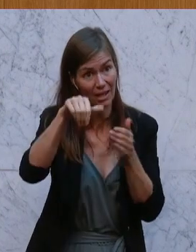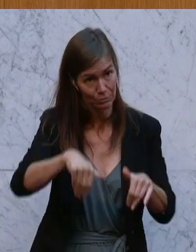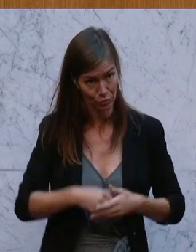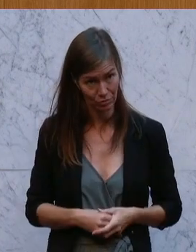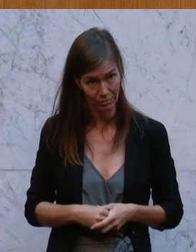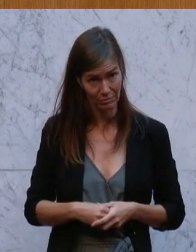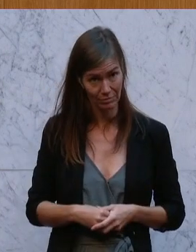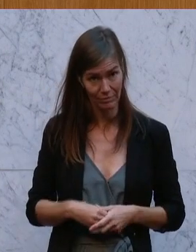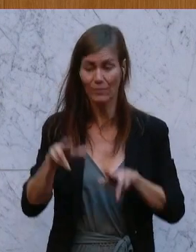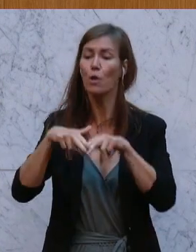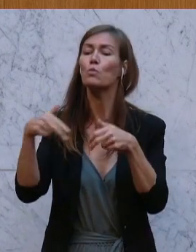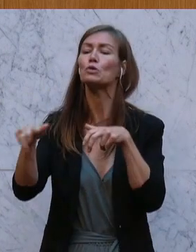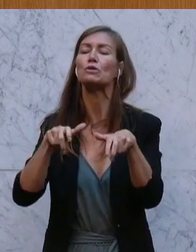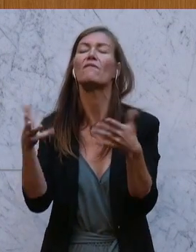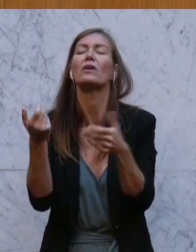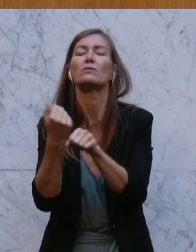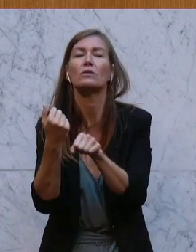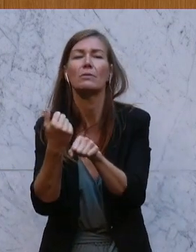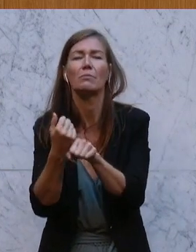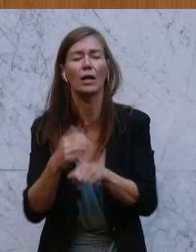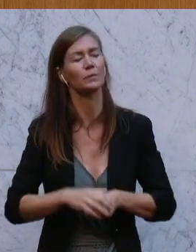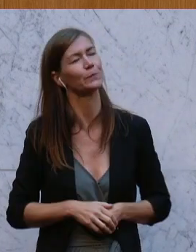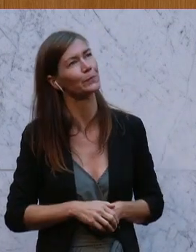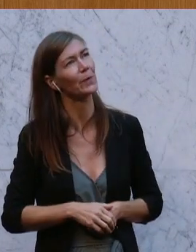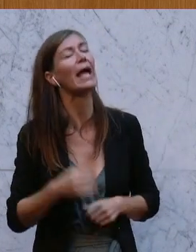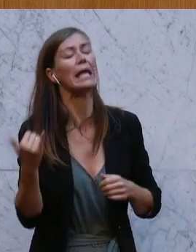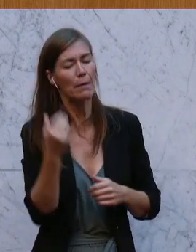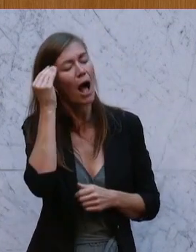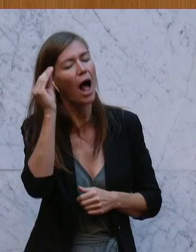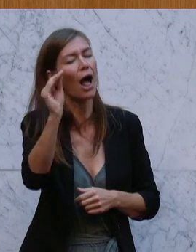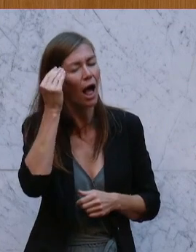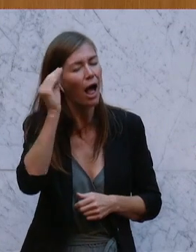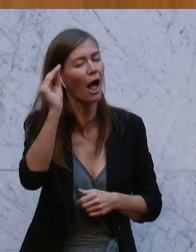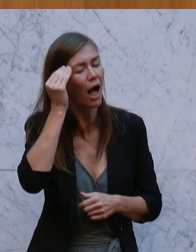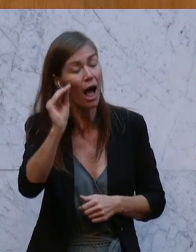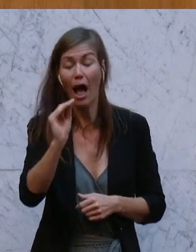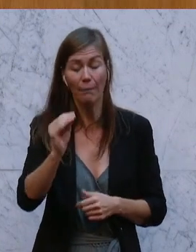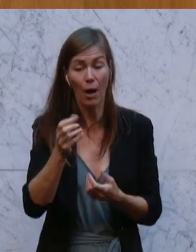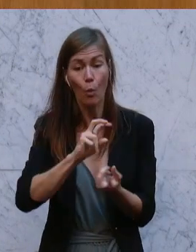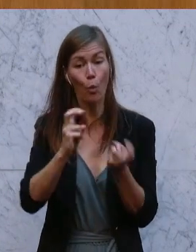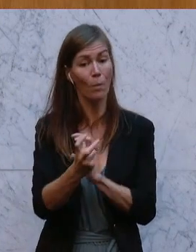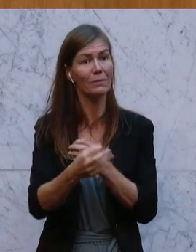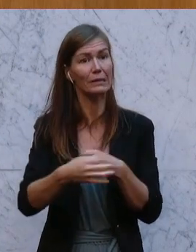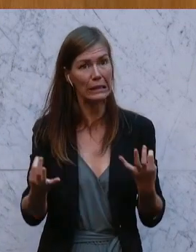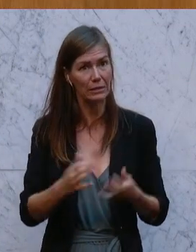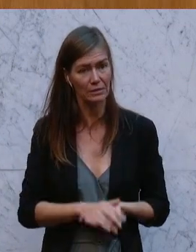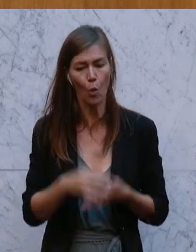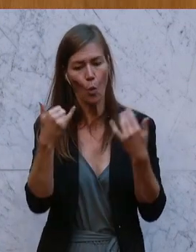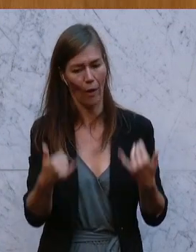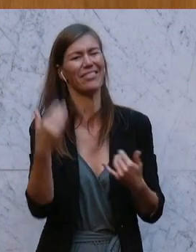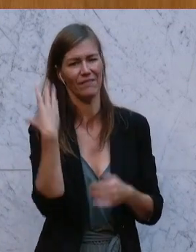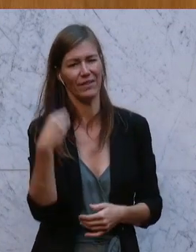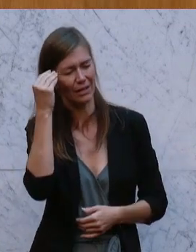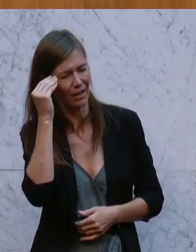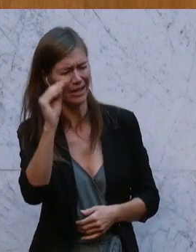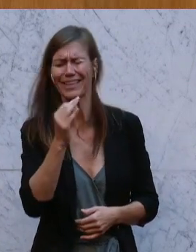sie werden es machen, abgesagt. Heute haben sie wieder etwas angekündigt. Wir kennen die Details noch nicht, aber von dem, was heute